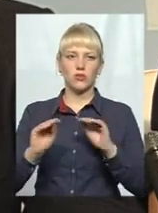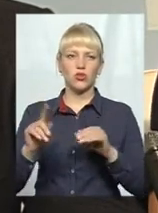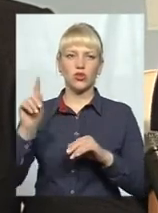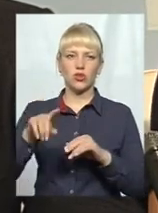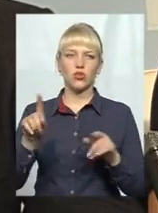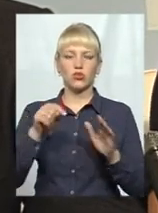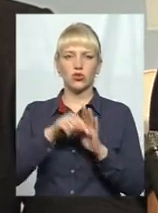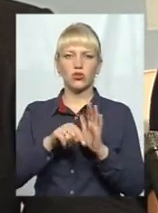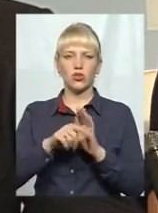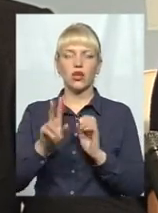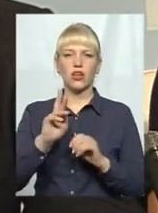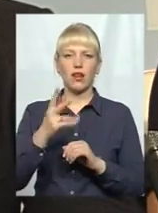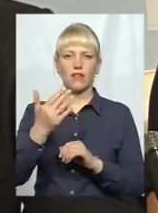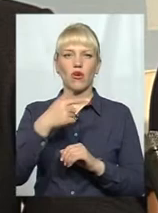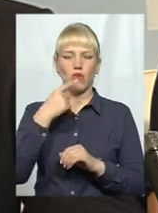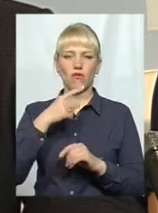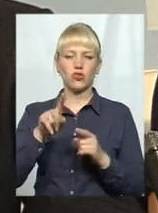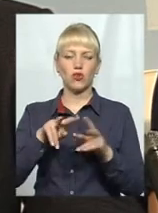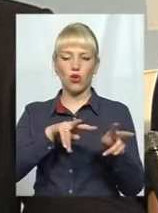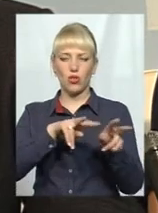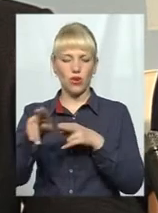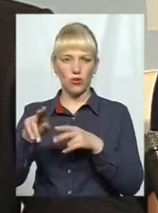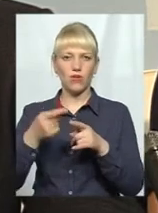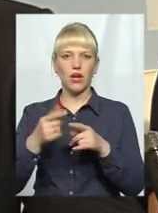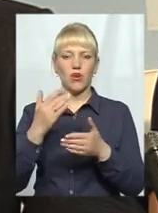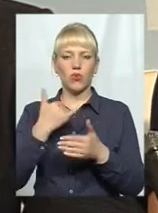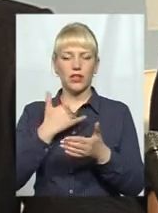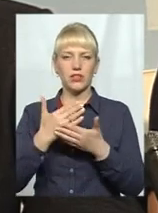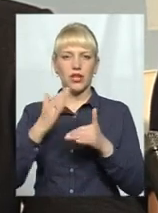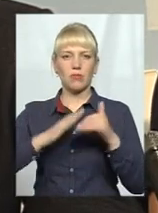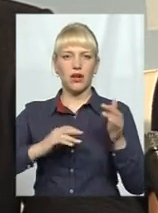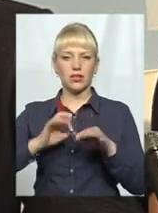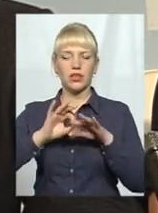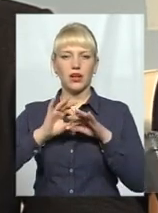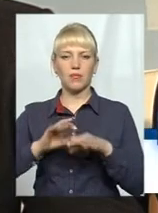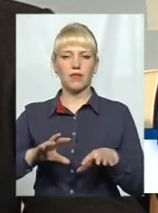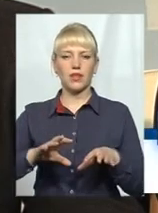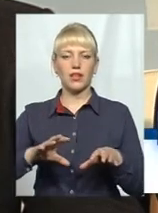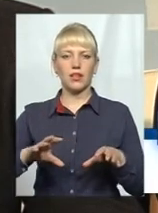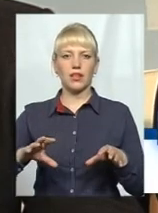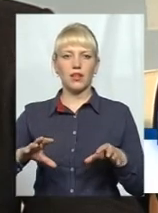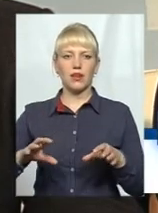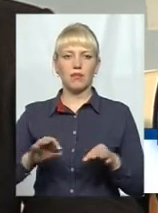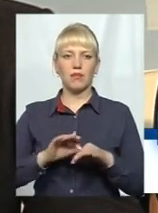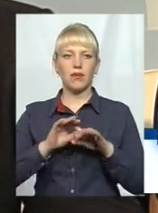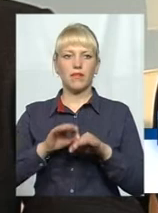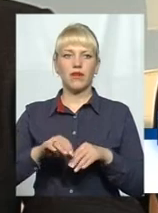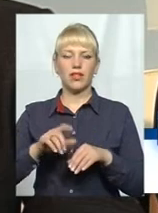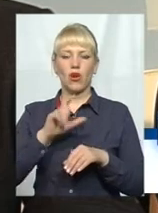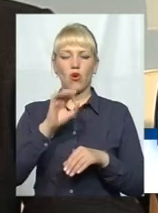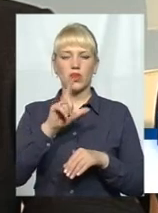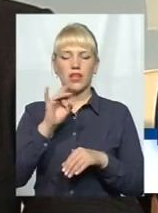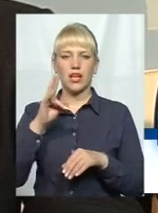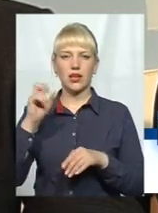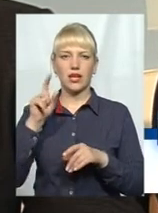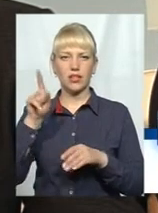стосовно того, що ви говорите, як вони виглядатимуть однаково, у нас є практика вже приведення до єдиного архетипу у мікрорайоні Озерна, там